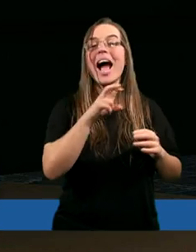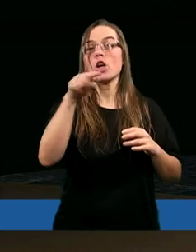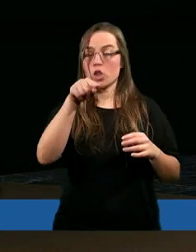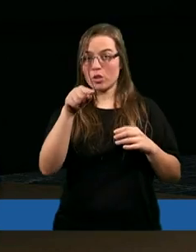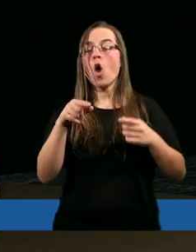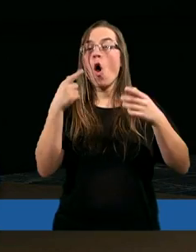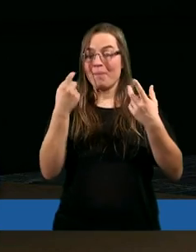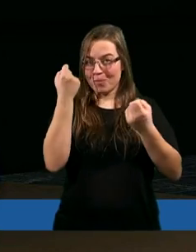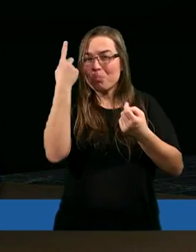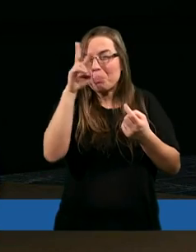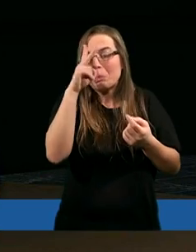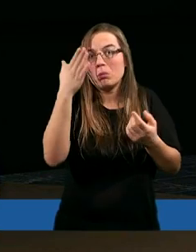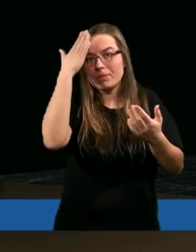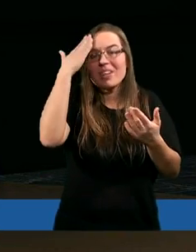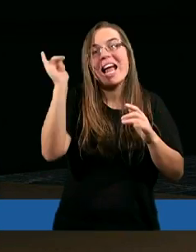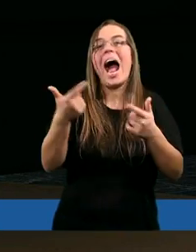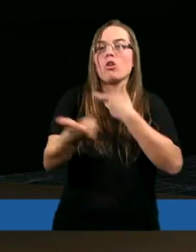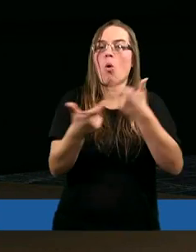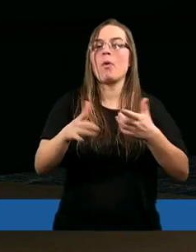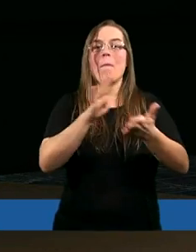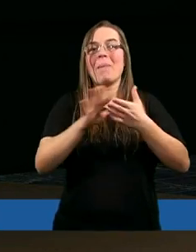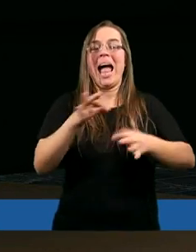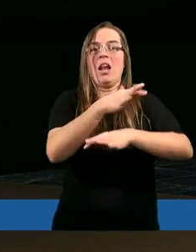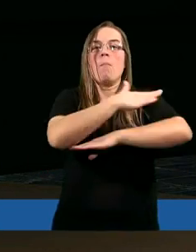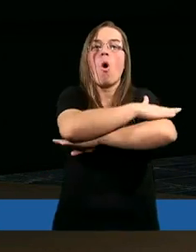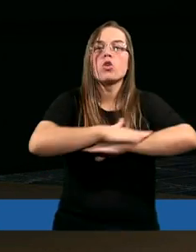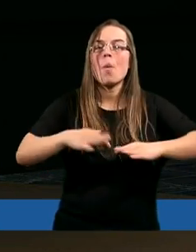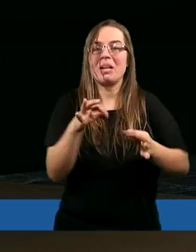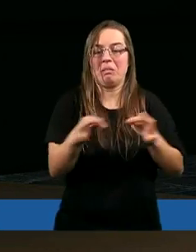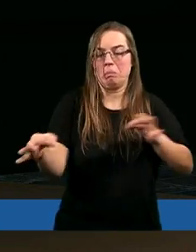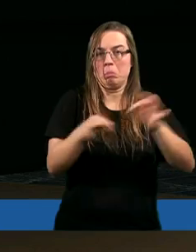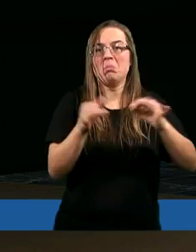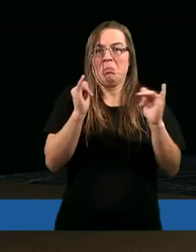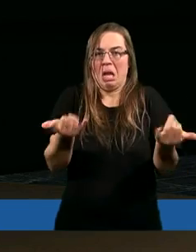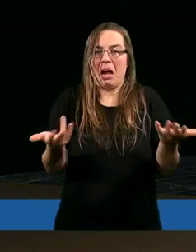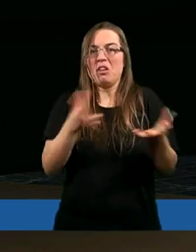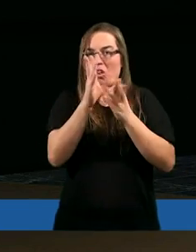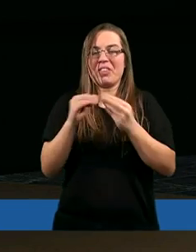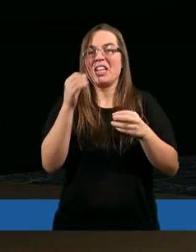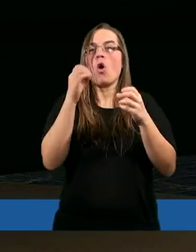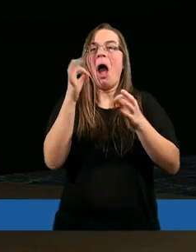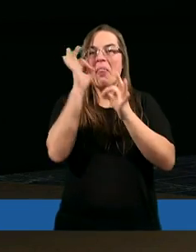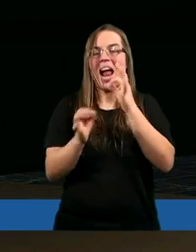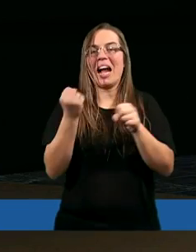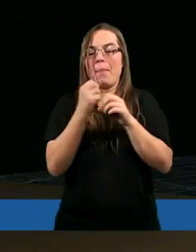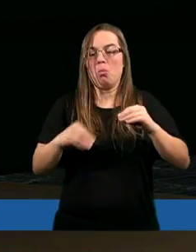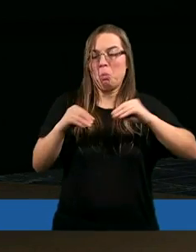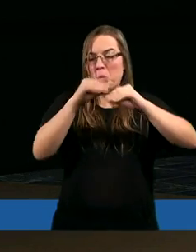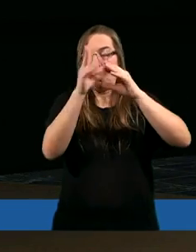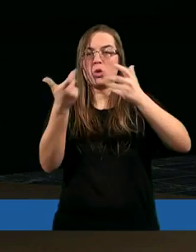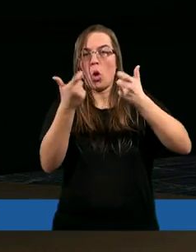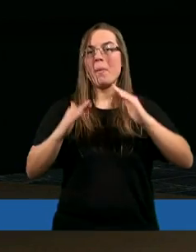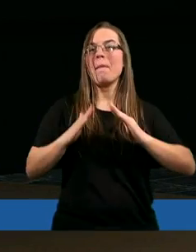doszli, jak to było zrobione, bez poziomnicy, bez niczego, wyszlifowane, że to wszystko idealne, te kamyki, pięknie ułożone,